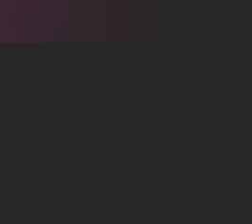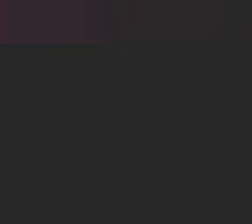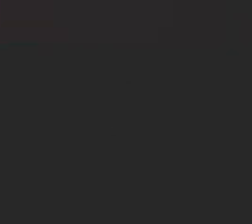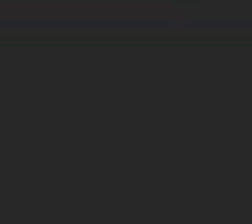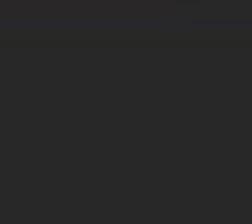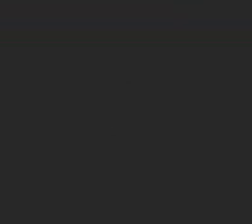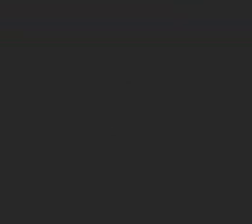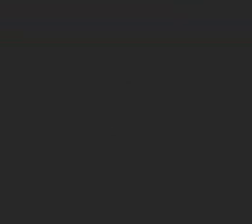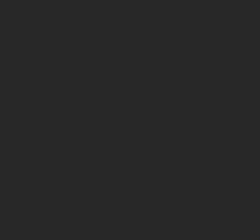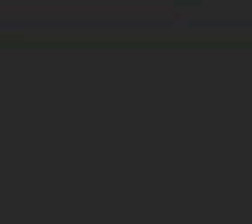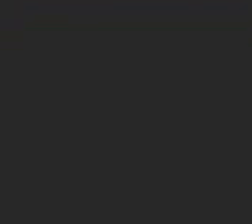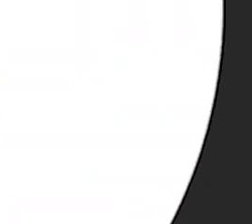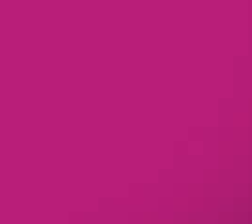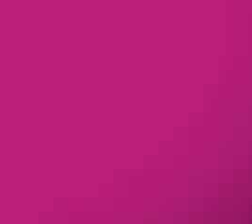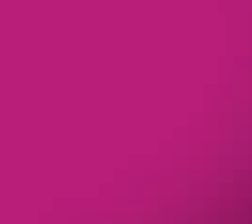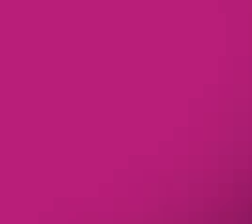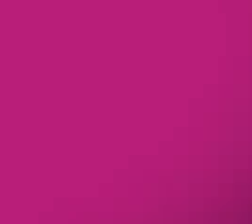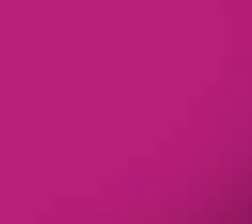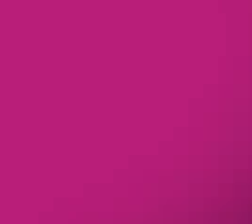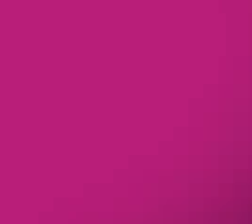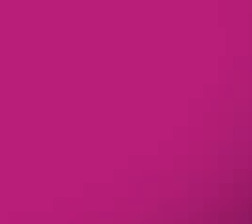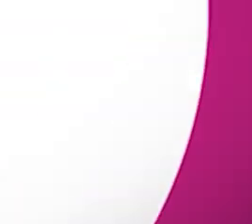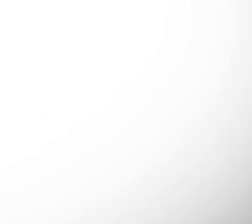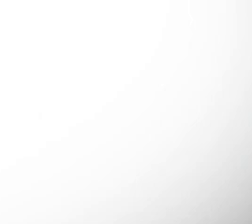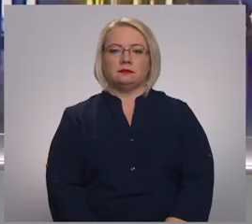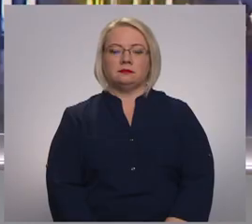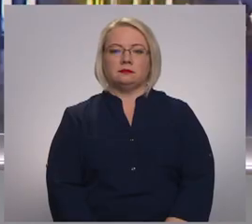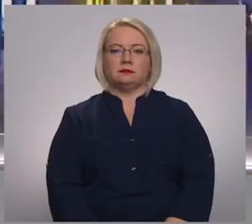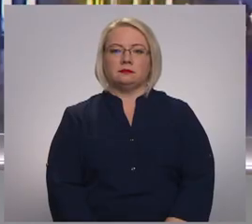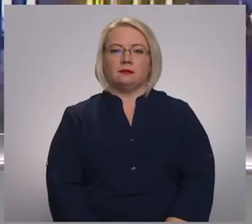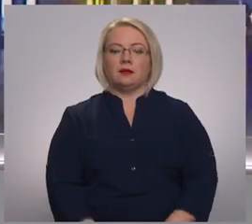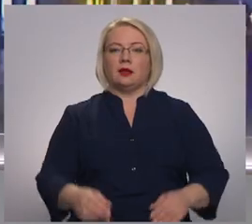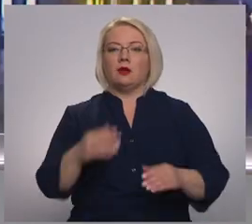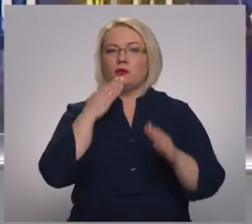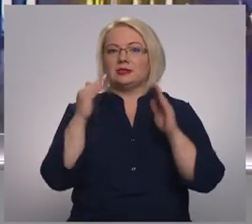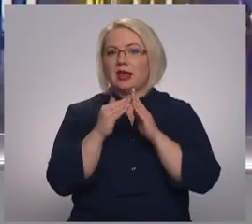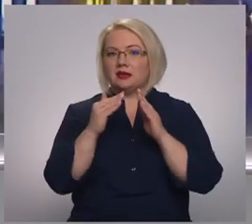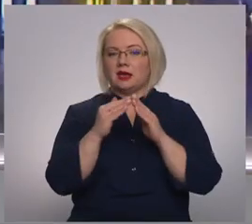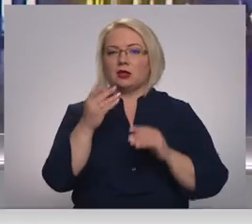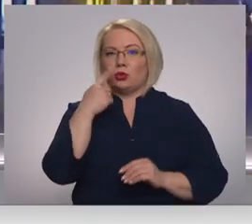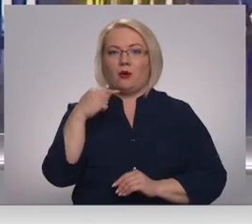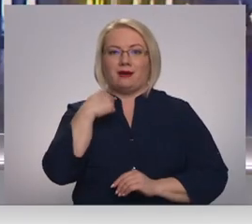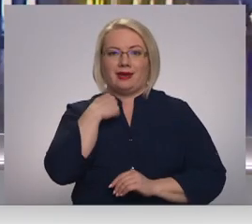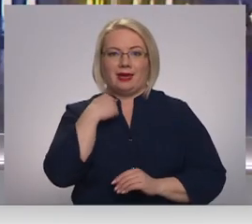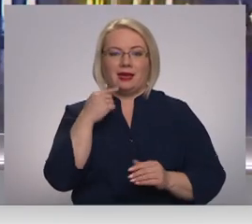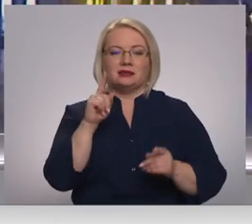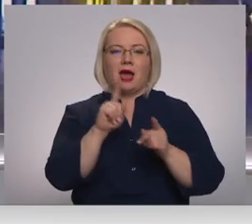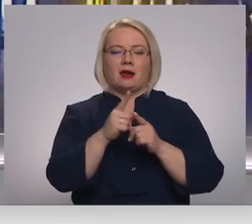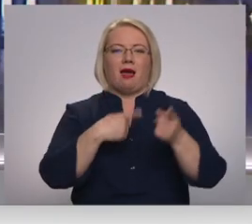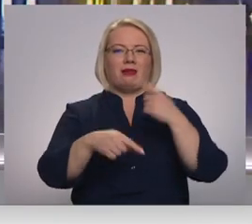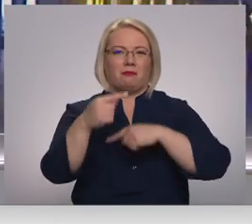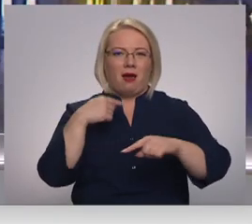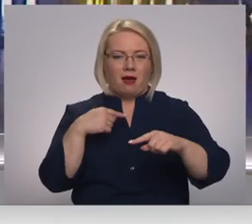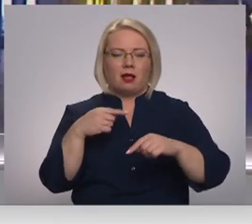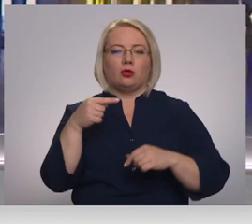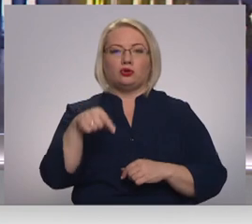Re! Viss ēters ir te! Uz reizekni no Rīgas, kā arī pretējā virzīnā